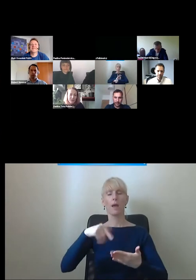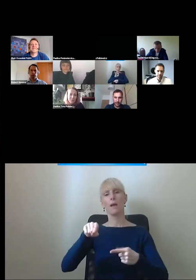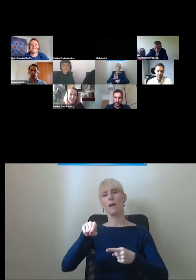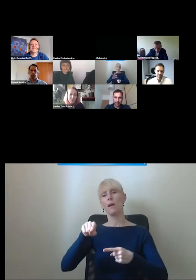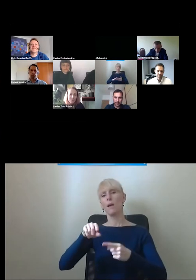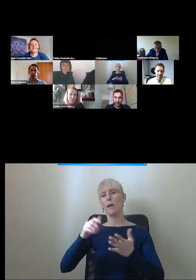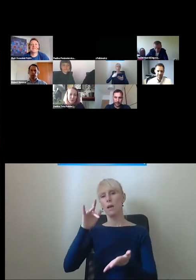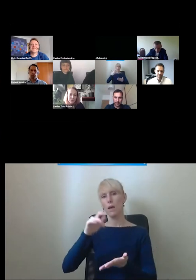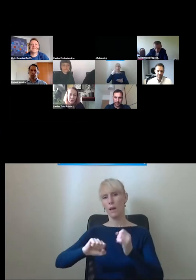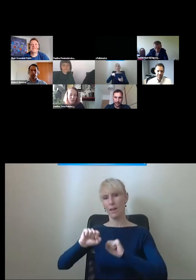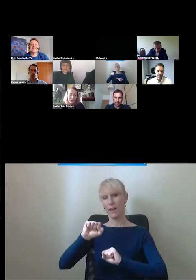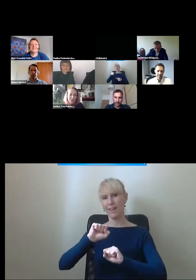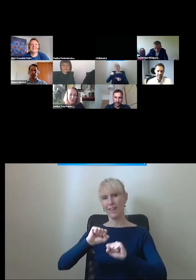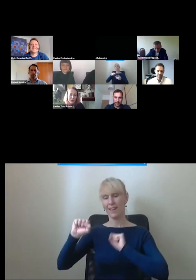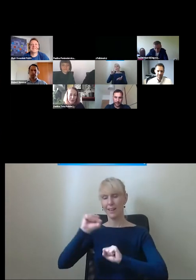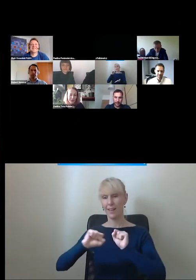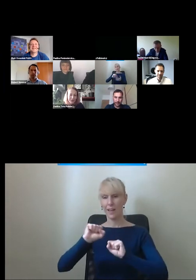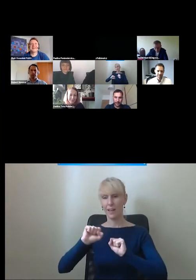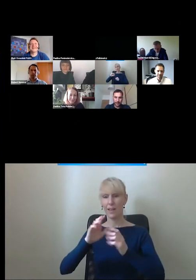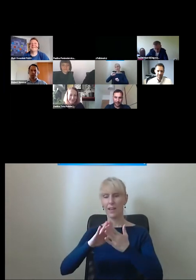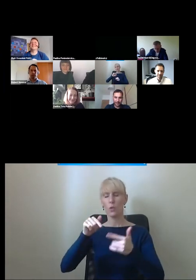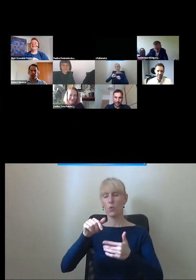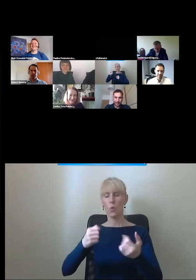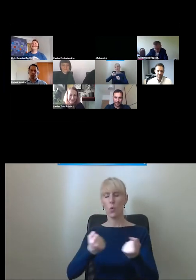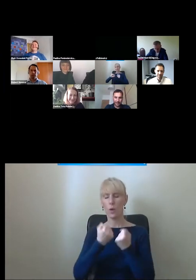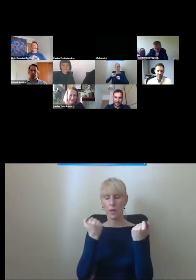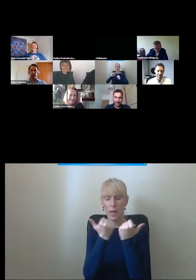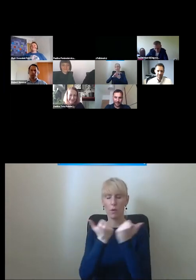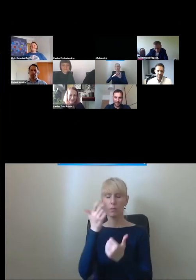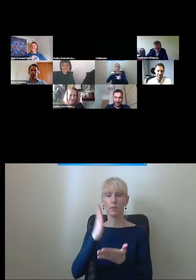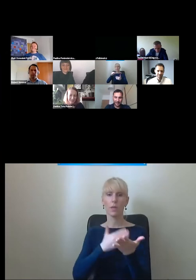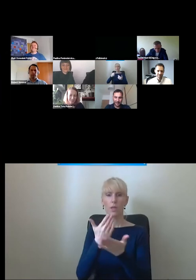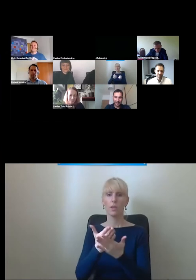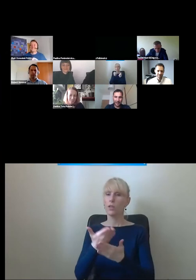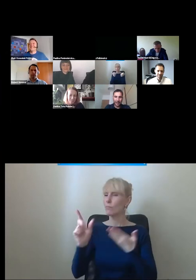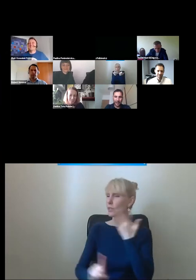mnie pięknie przedstawiłeś wcześniej, że już nie wiem, co dodać. Okej, i Adam.